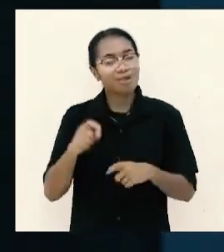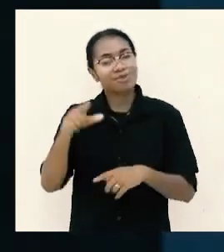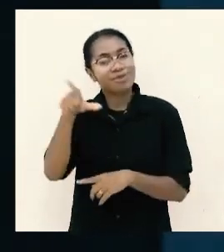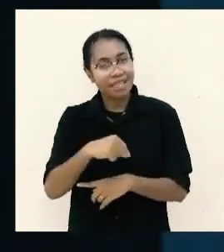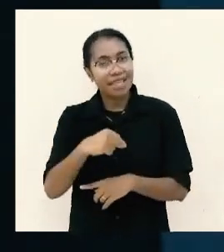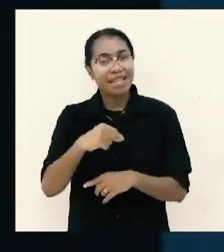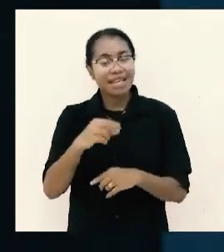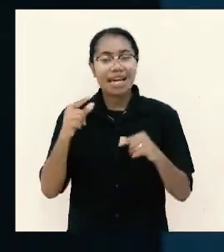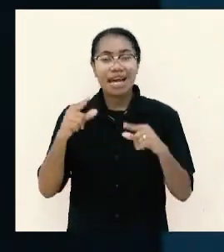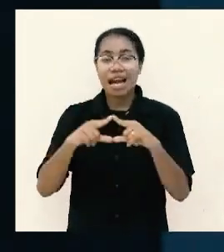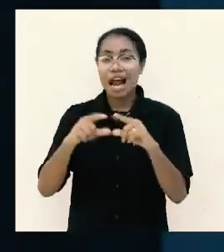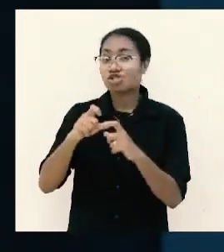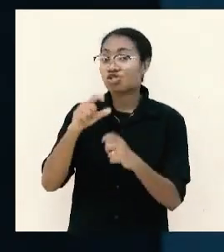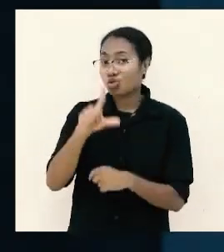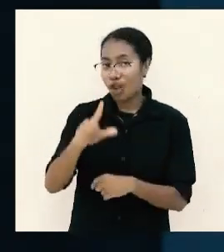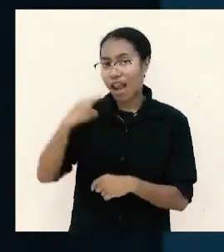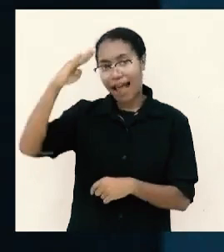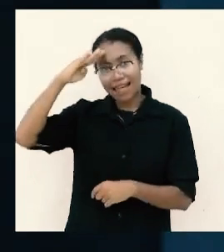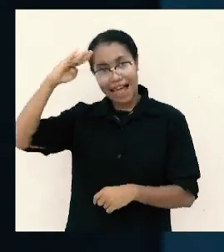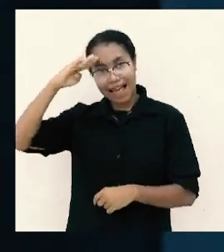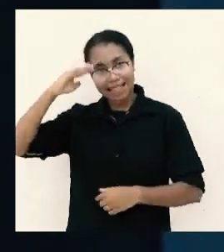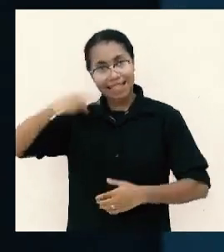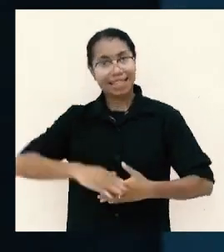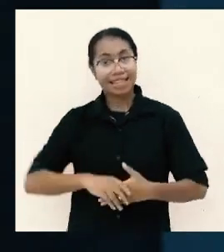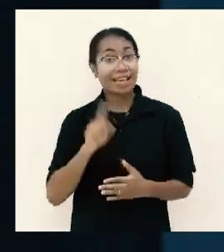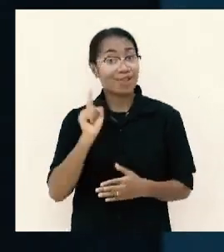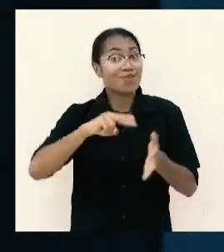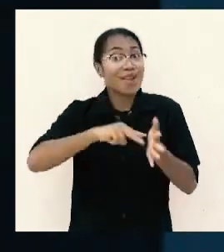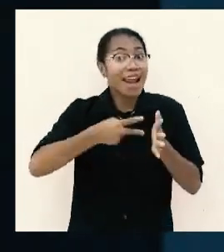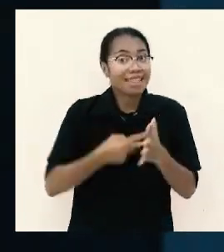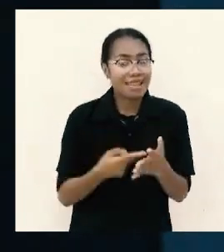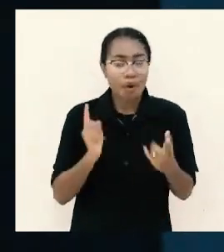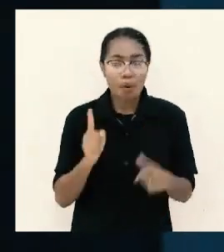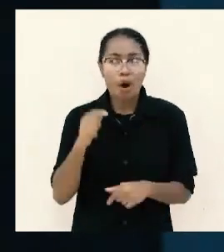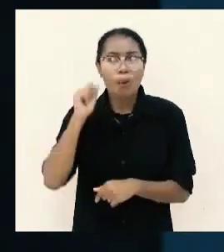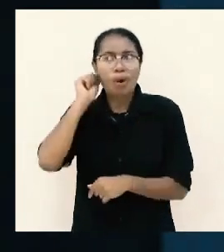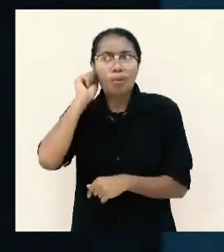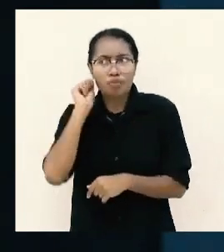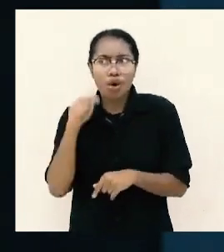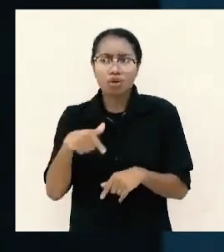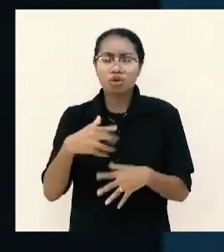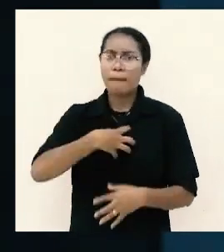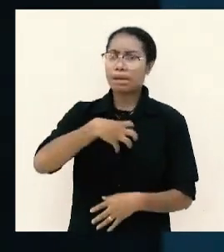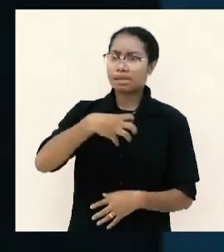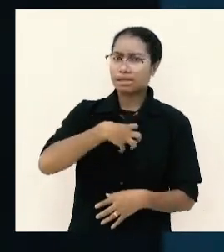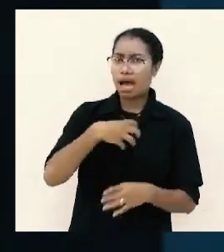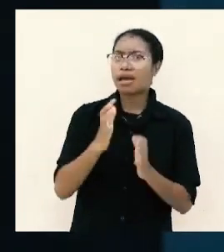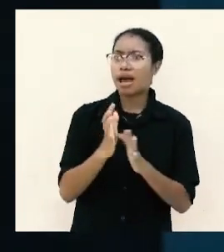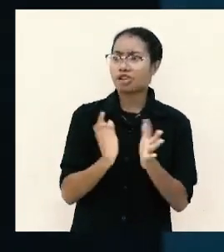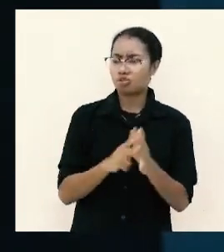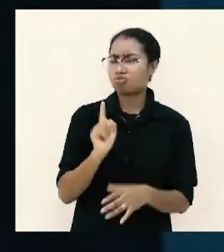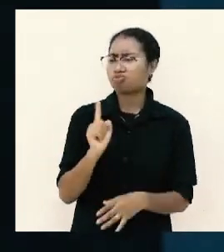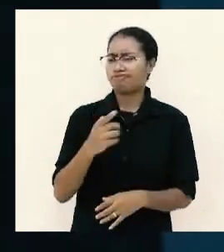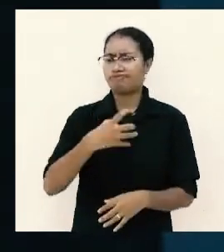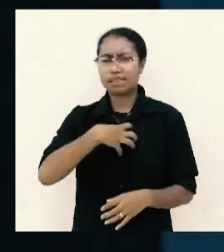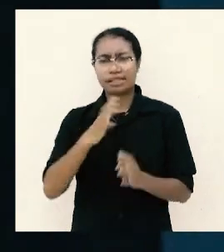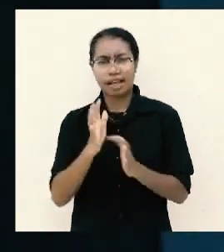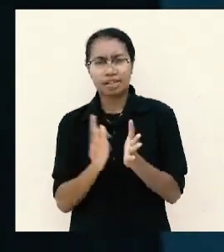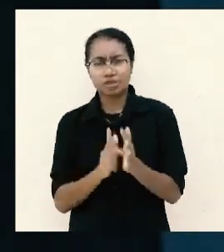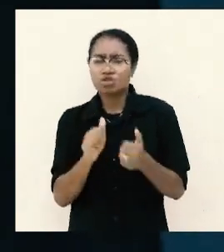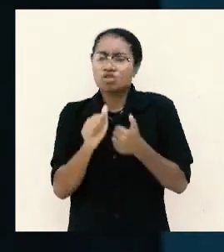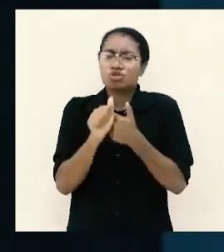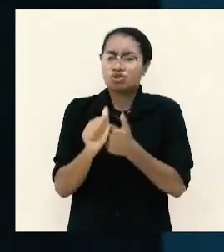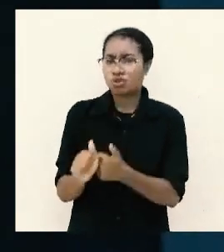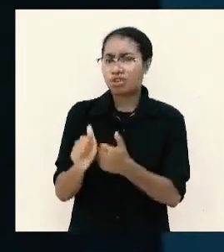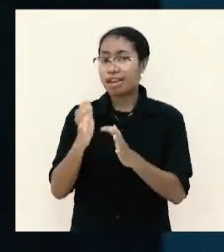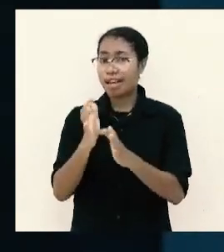rasul laki-laki itu berarti bahwa meskipun perempuan-perempuan ini percaya Yesus mengikuti Yesus